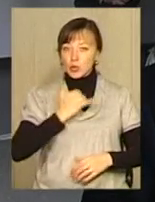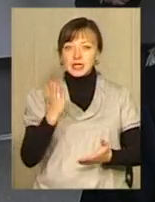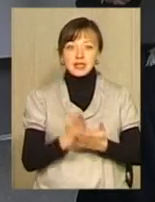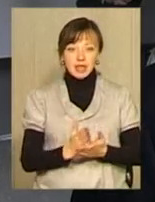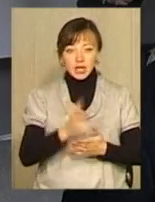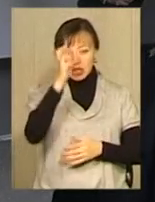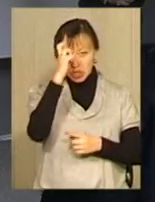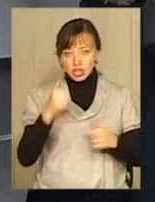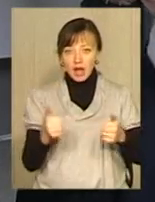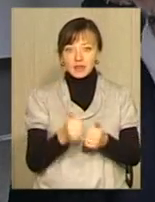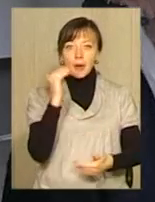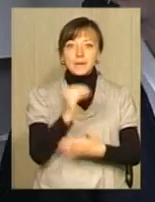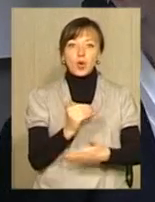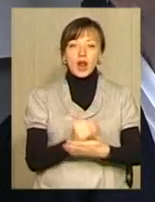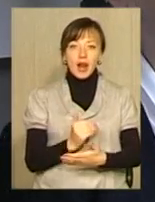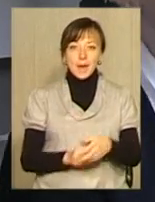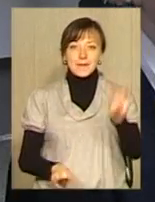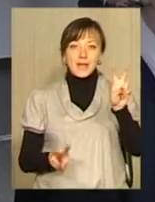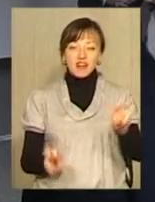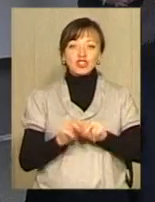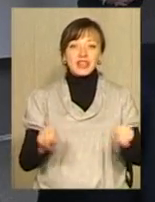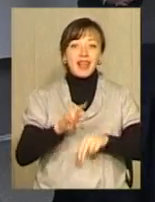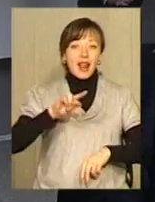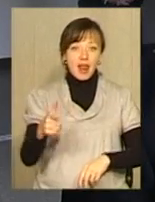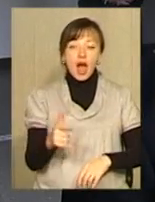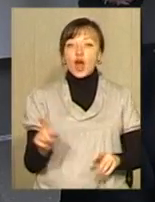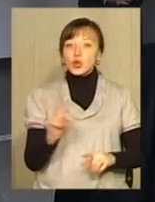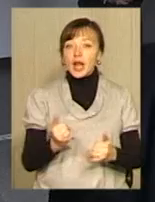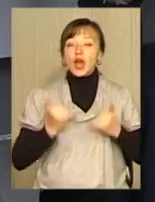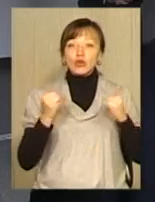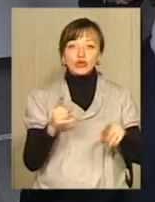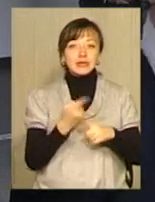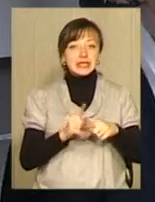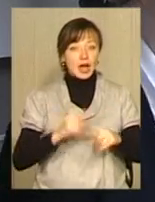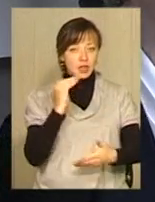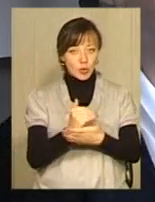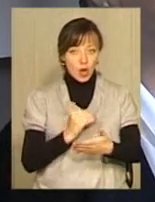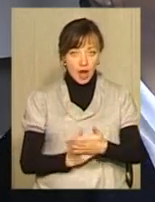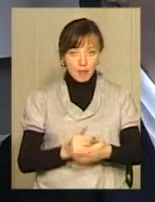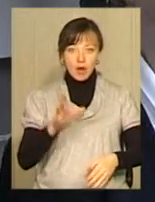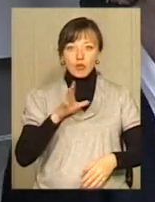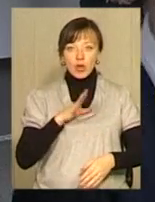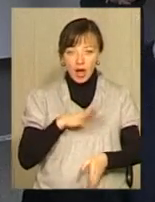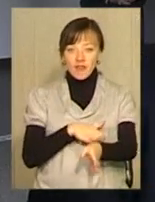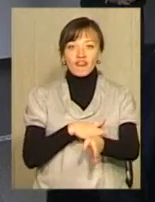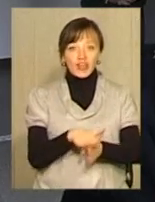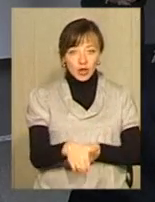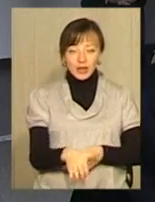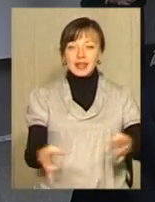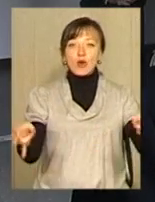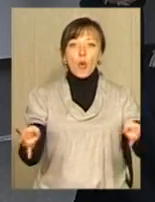державна програма «Вчитель», але для того, щоб ця державна програма «Вчитель» була зреалізована,